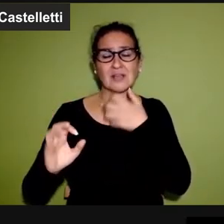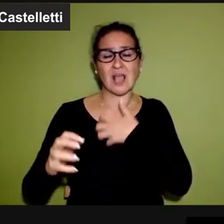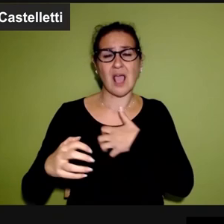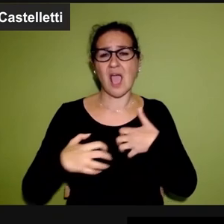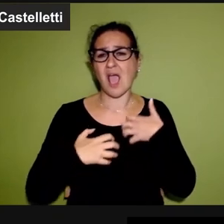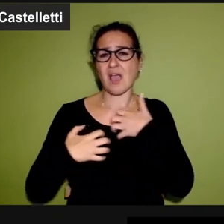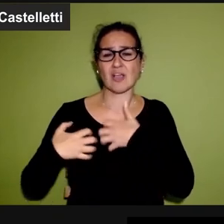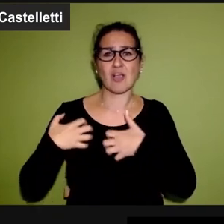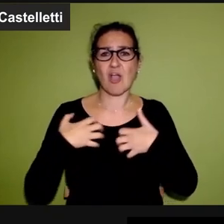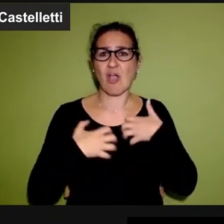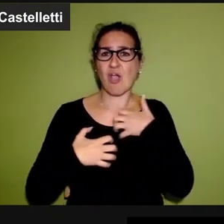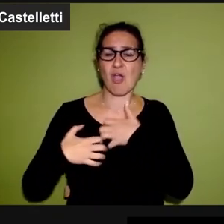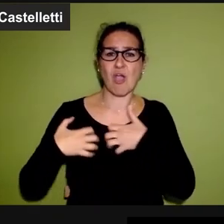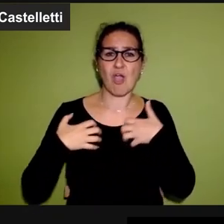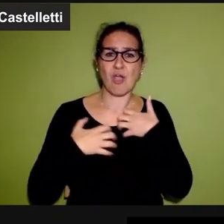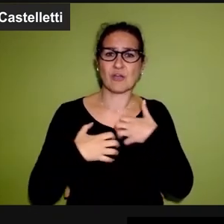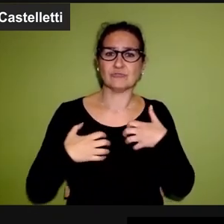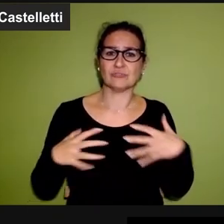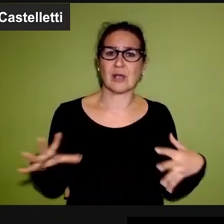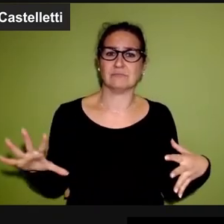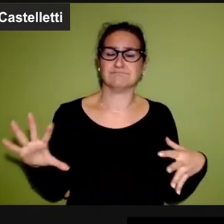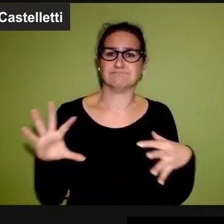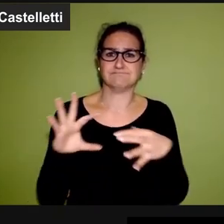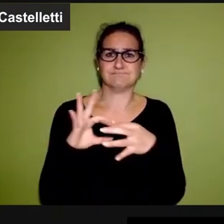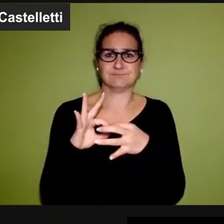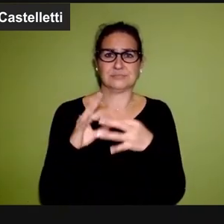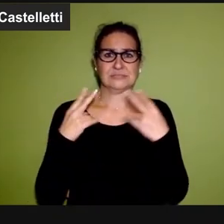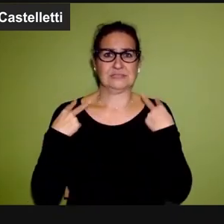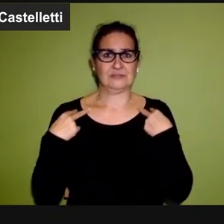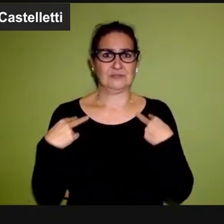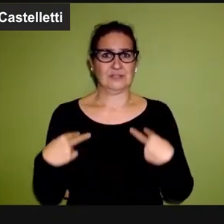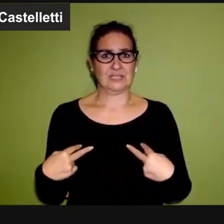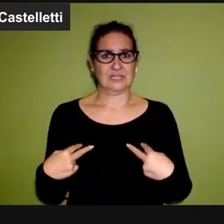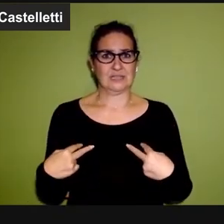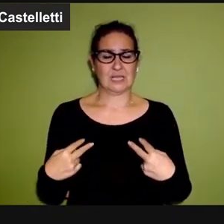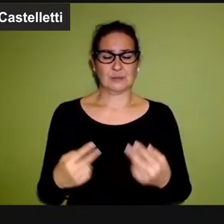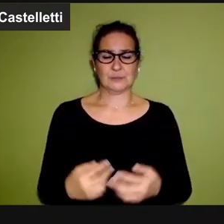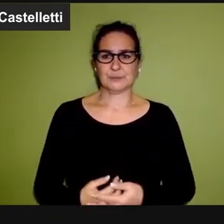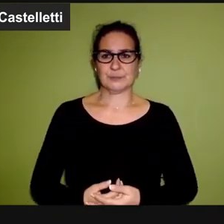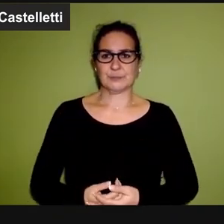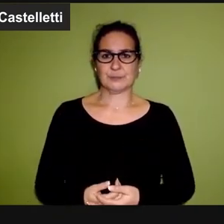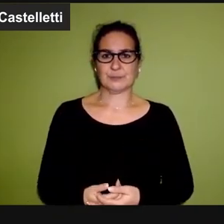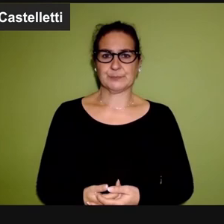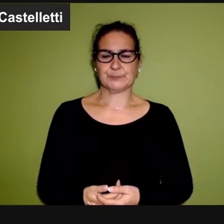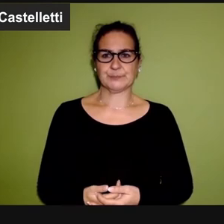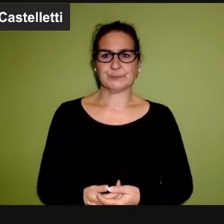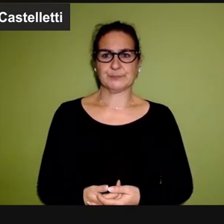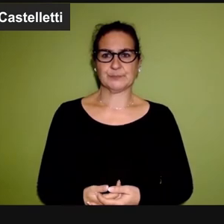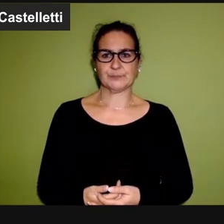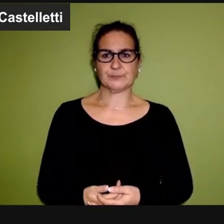l'angoscia ha a che fare solo con momenti della vita. Ora,